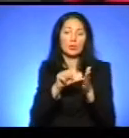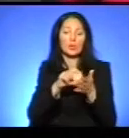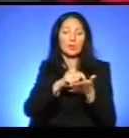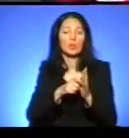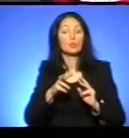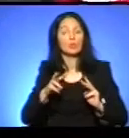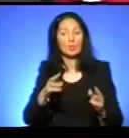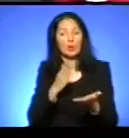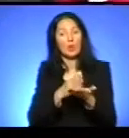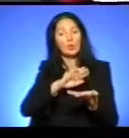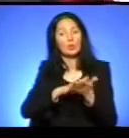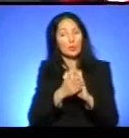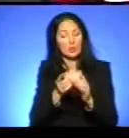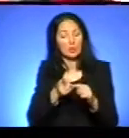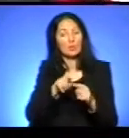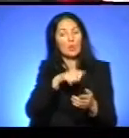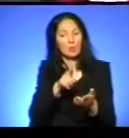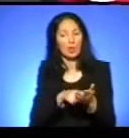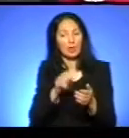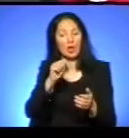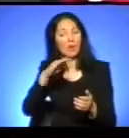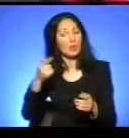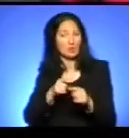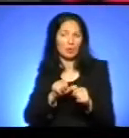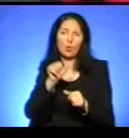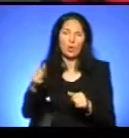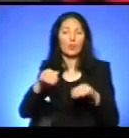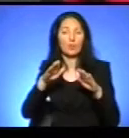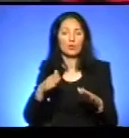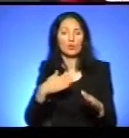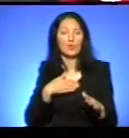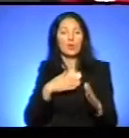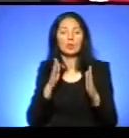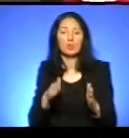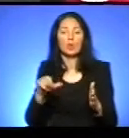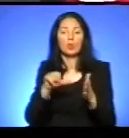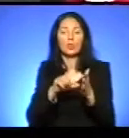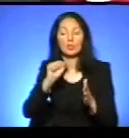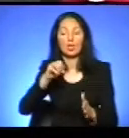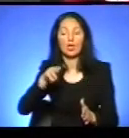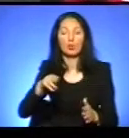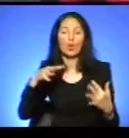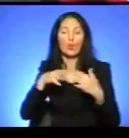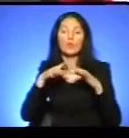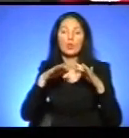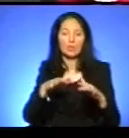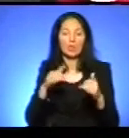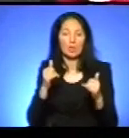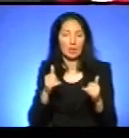мали узгодити це питання. Тобто вони якось окремо вирішують. Тут ми йдемо тільки по учасниках АТО і бойових дій, власне,